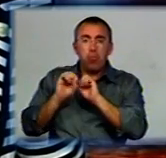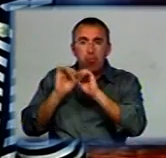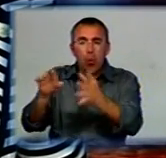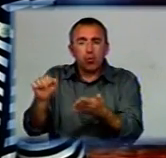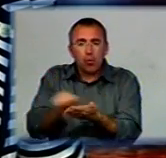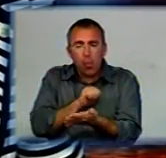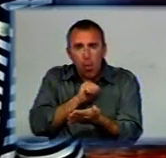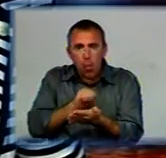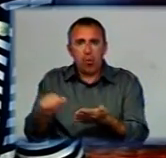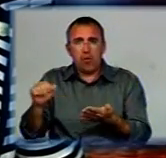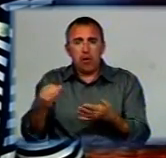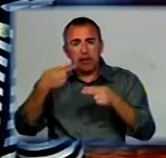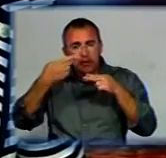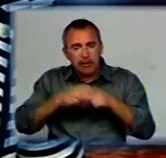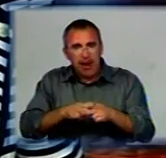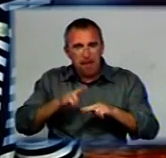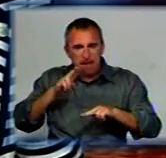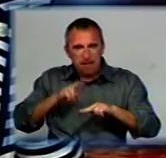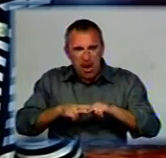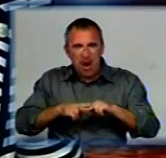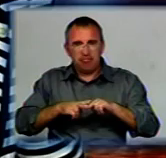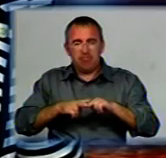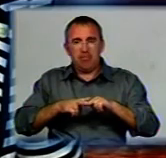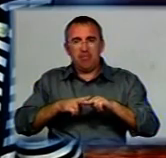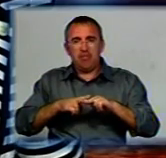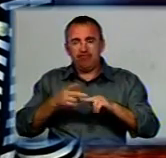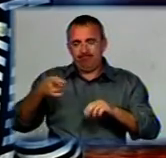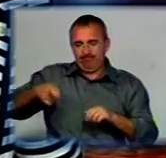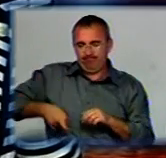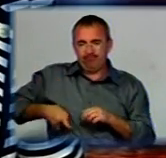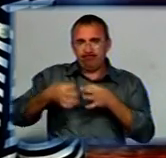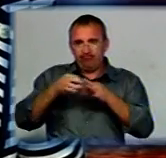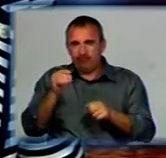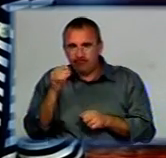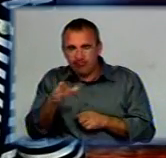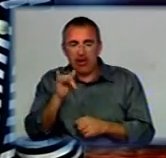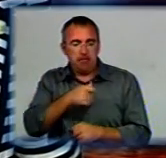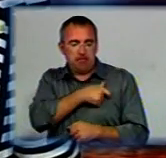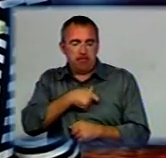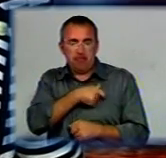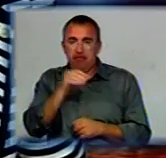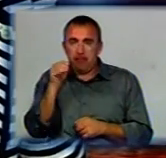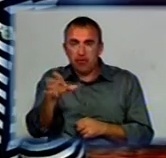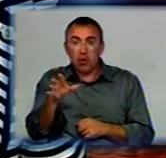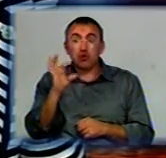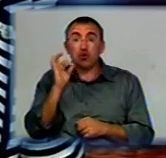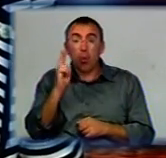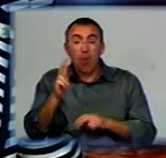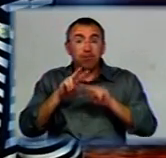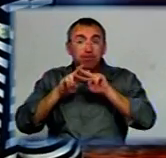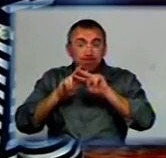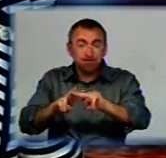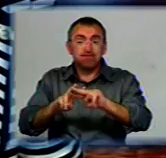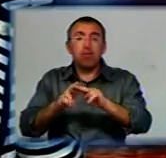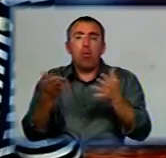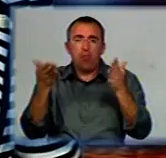документів, серед яких техпаспорт, дозвіл на зберігання зброї та депутатське посвідчення. Строк позбавлення волі залишили без